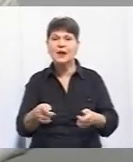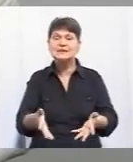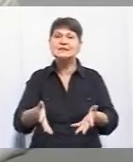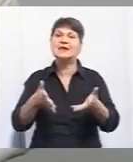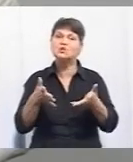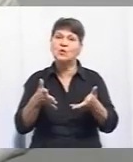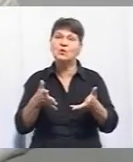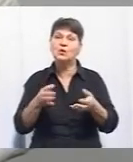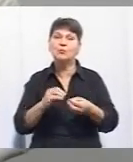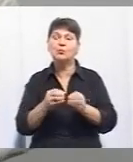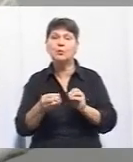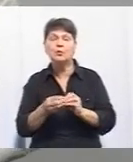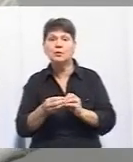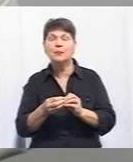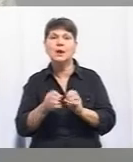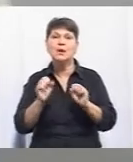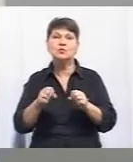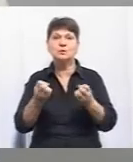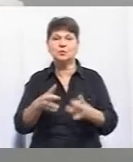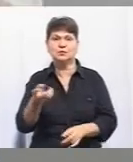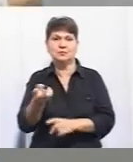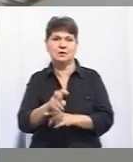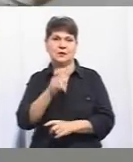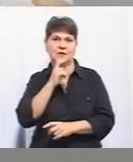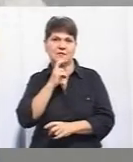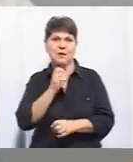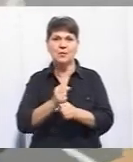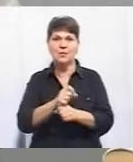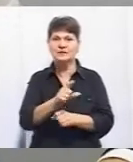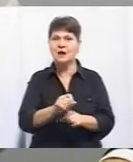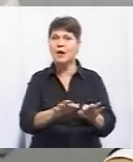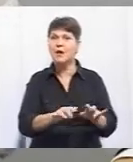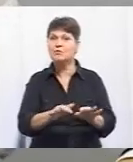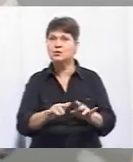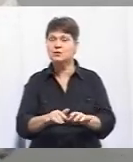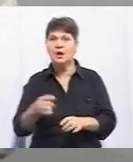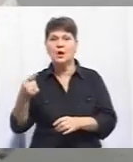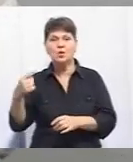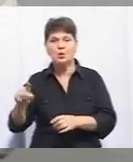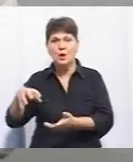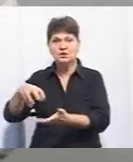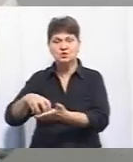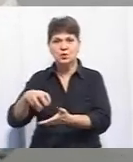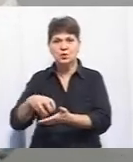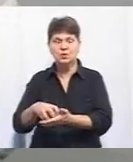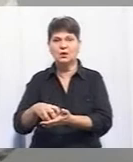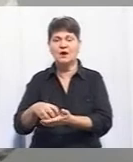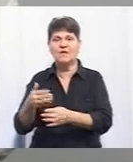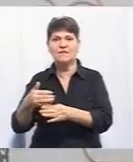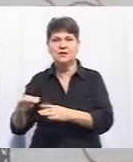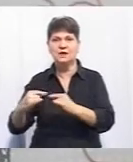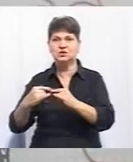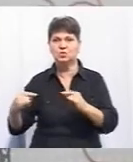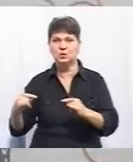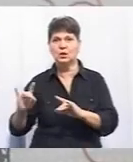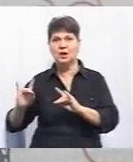з якими, власне, прийшов ветеран. Можливо, просто кави попити чи попрацювати за комп'ютером. Наступна зона в нас коворкінг, де і виділені столи,